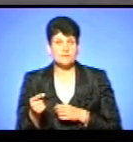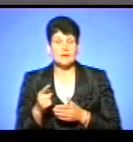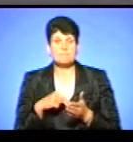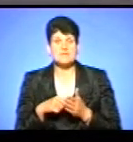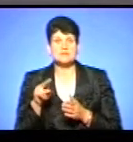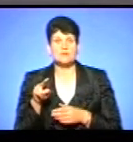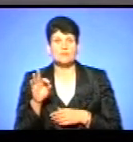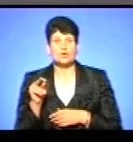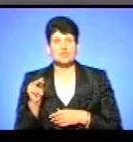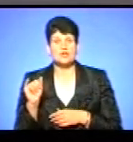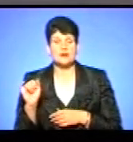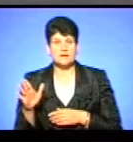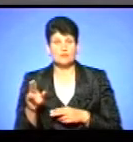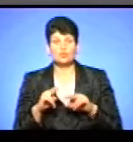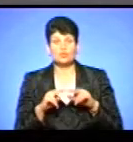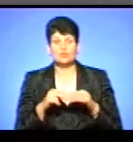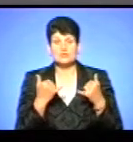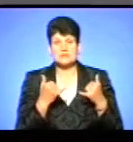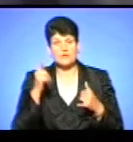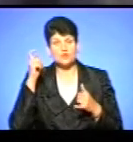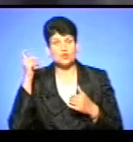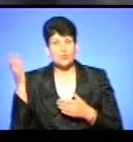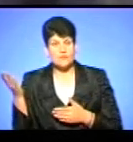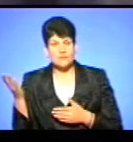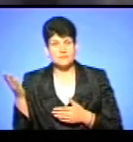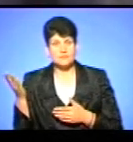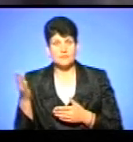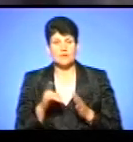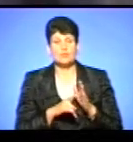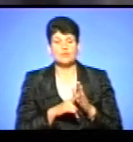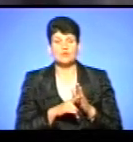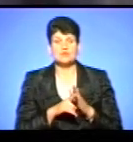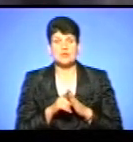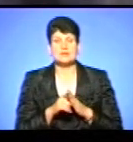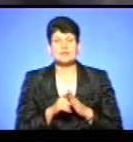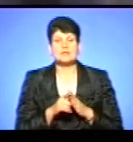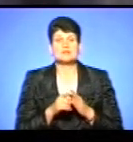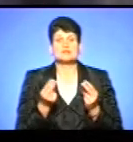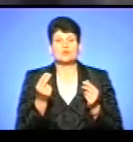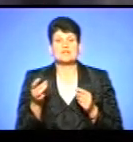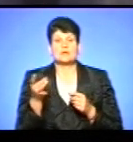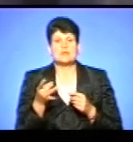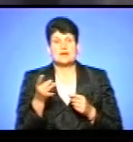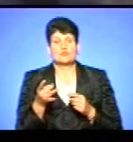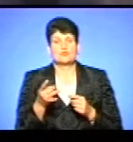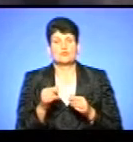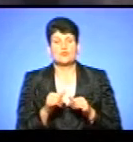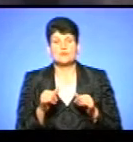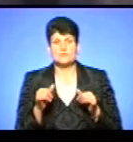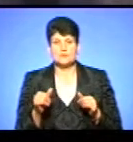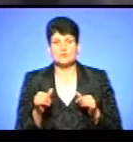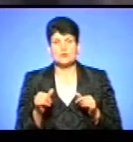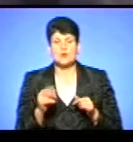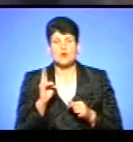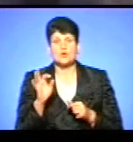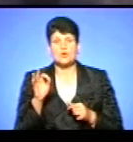Почаєві, добудовуються очисні споруди Чорткові, почали зараз за фонди регіонального розвитку, працюють очисні споруди